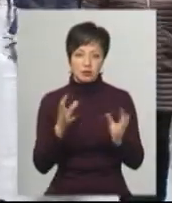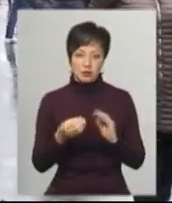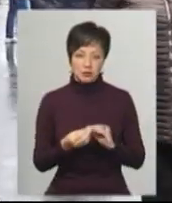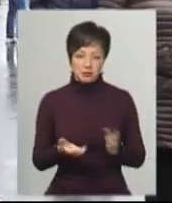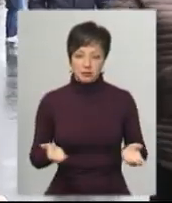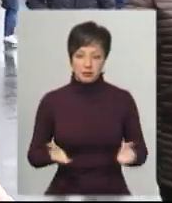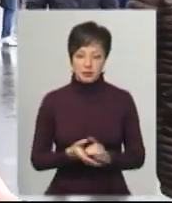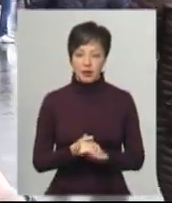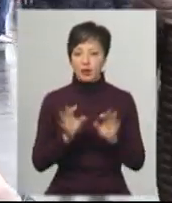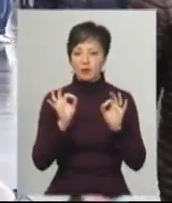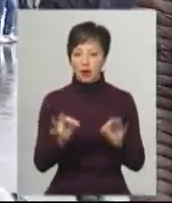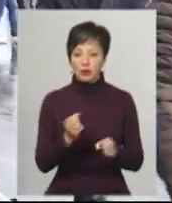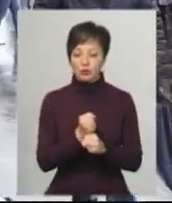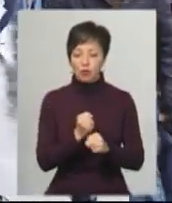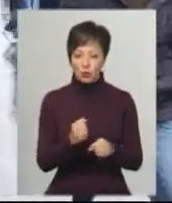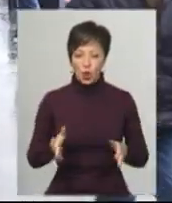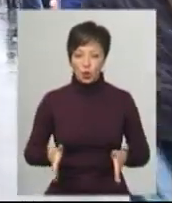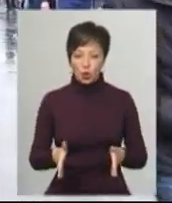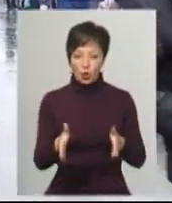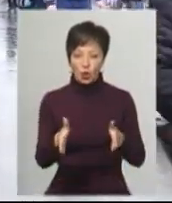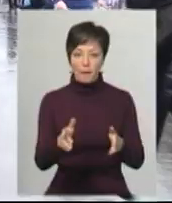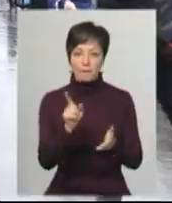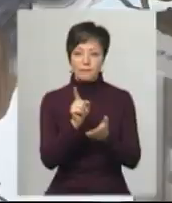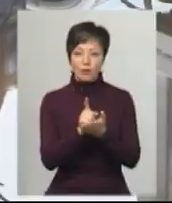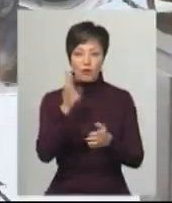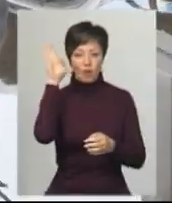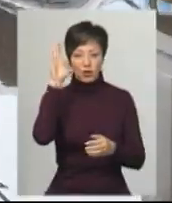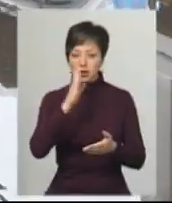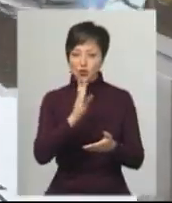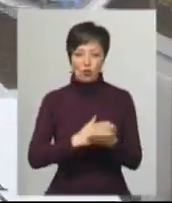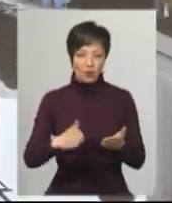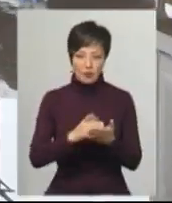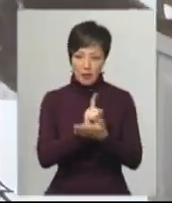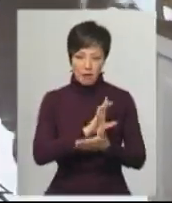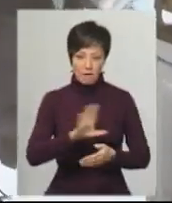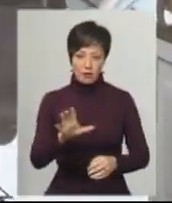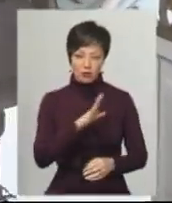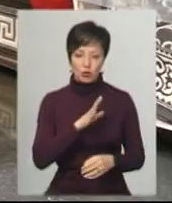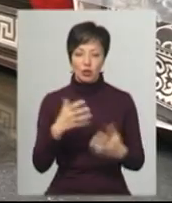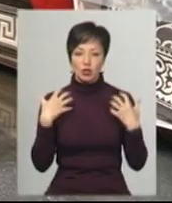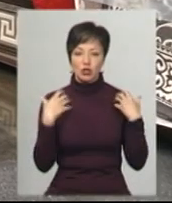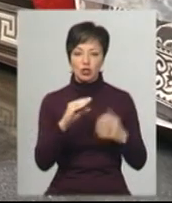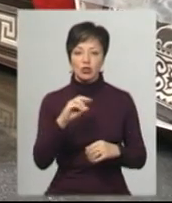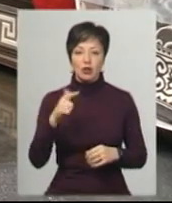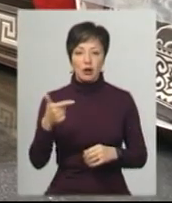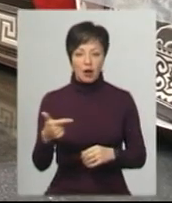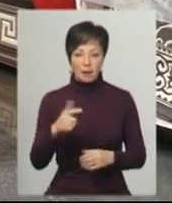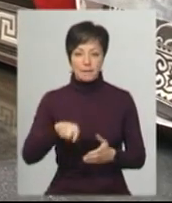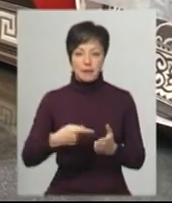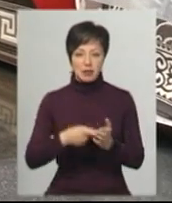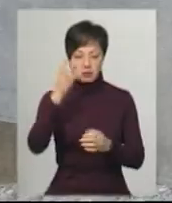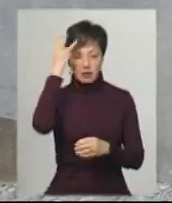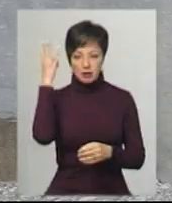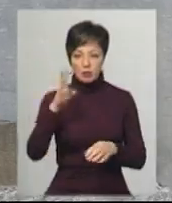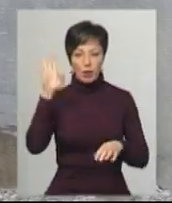Якщо правильно зроблена дорога, то води не має бути взагалі. Начальник Хмельницького міського управління ЖКГ Василь Новачок про